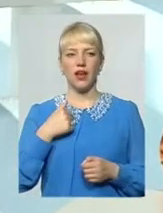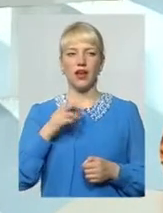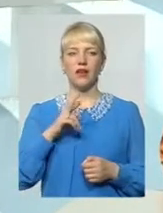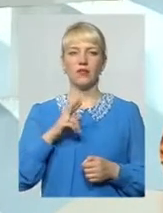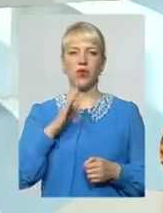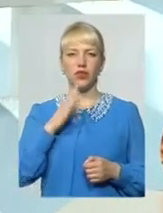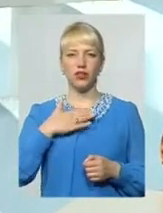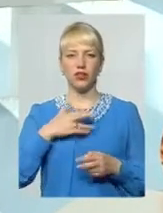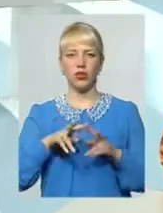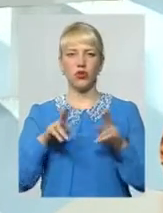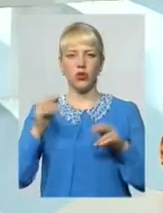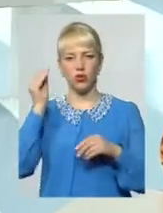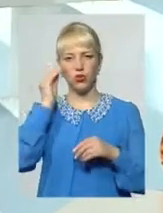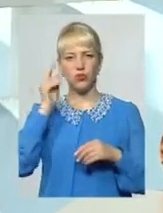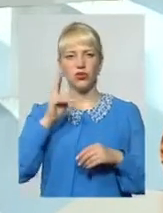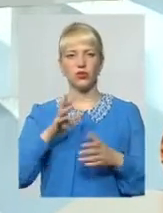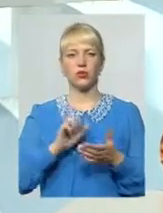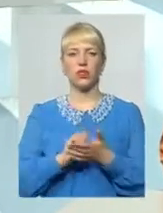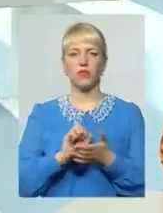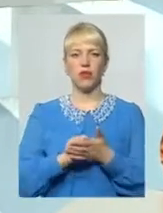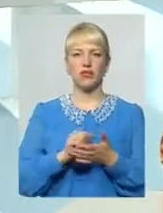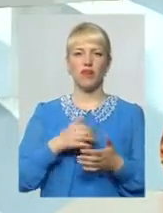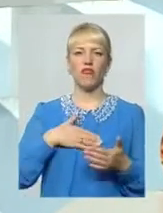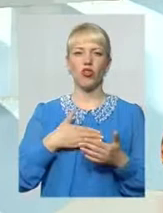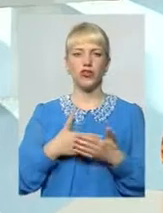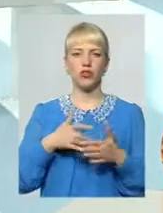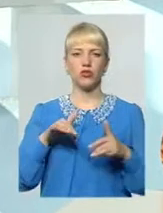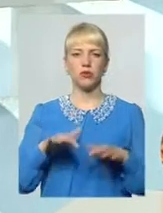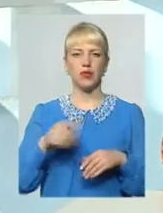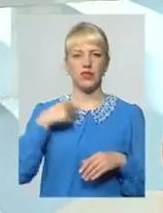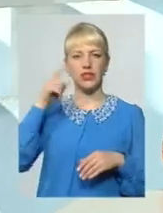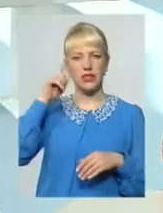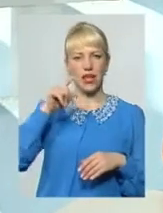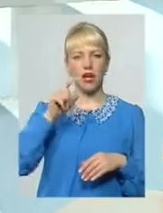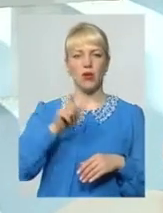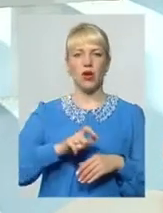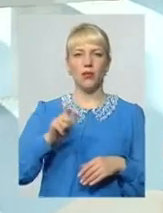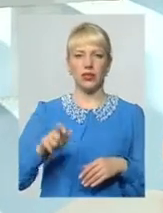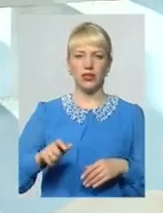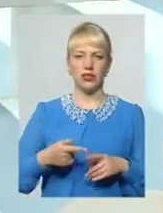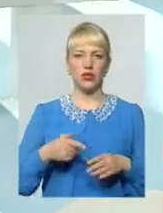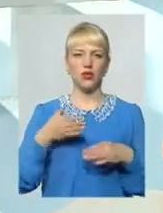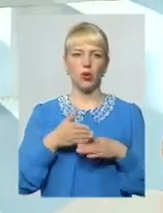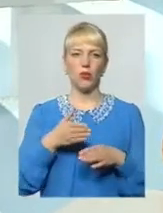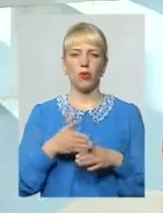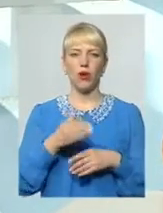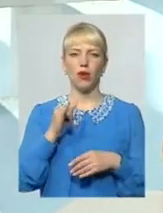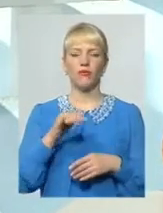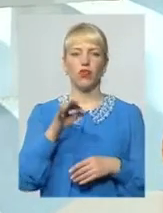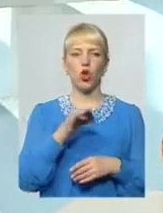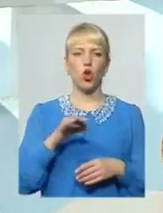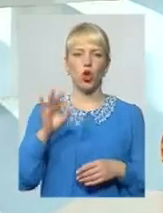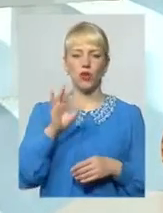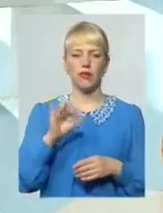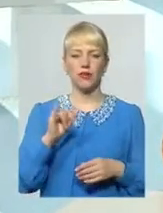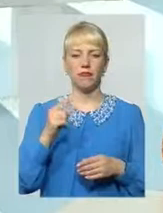однодумці, які займаємося волонтерською справою То ми знаємо бійців, допомагаємо нульовій і першій